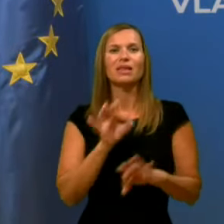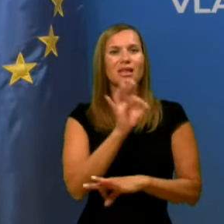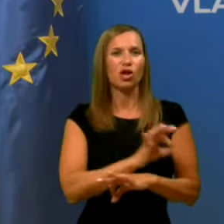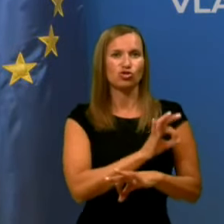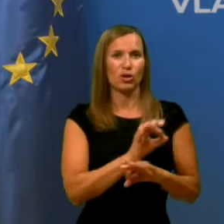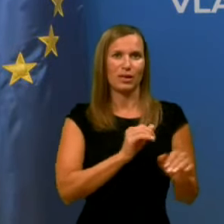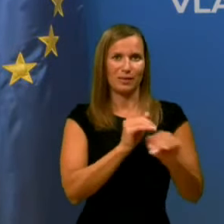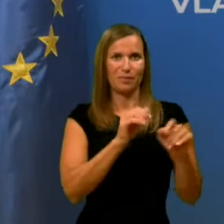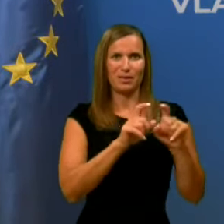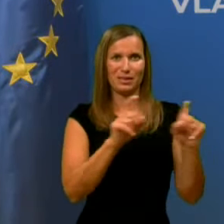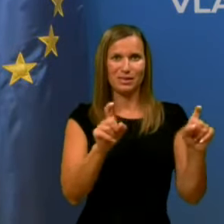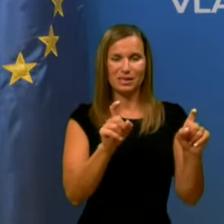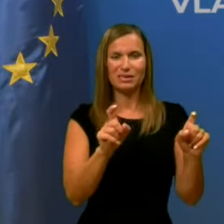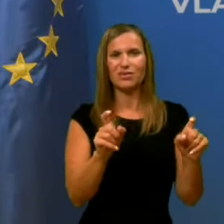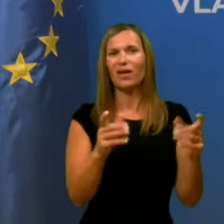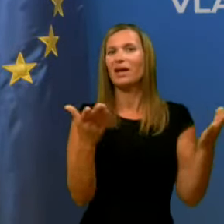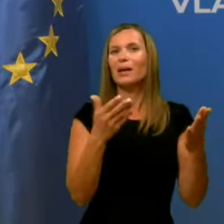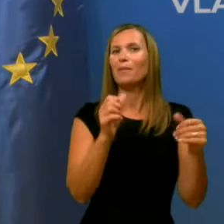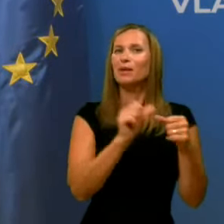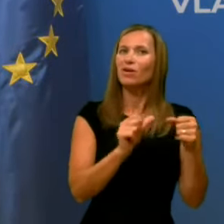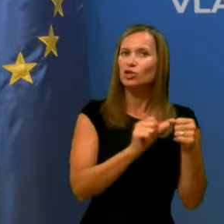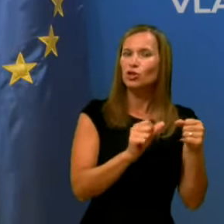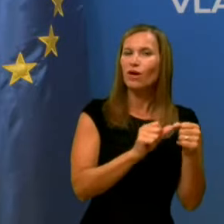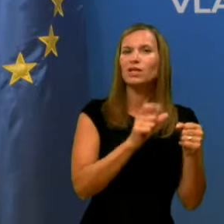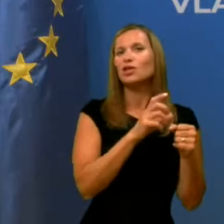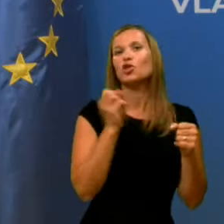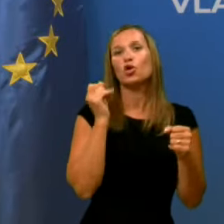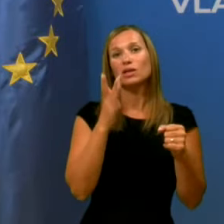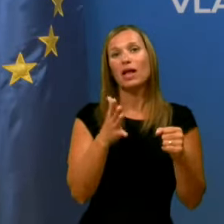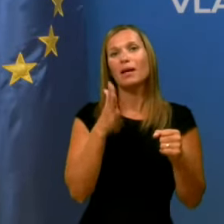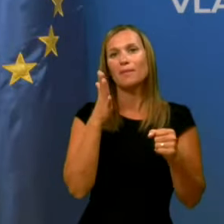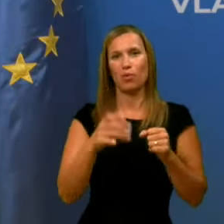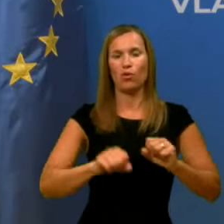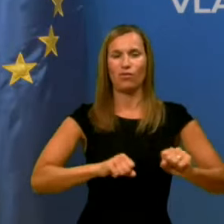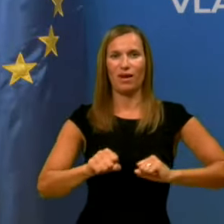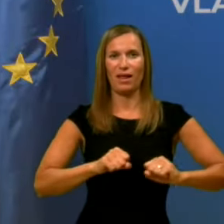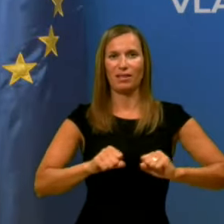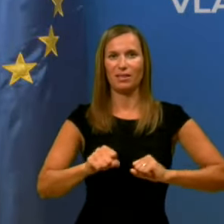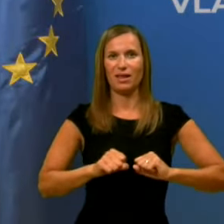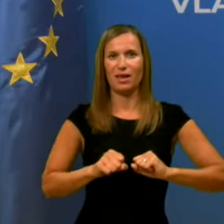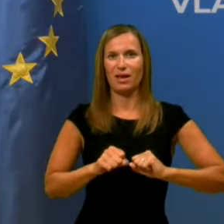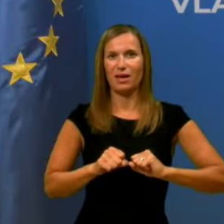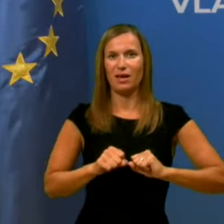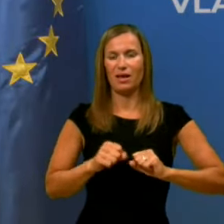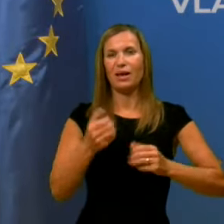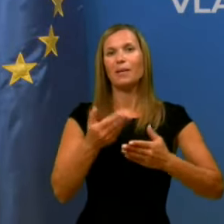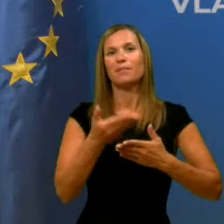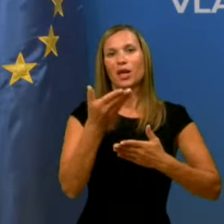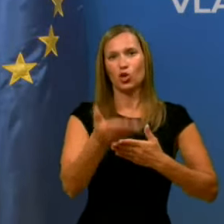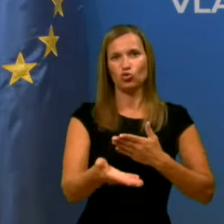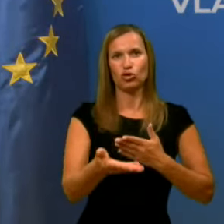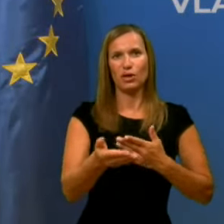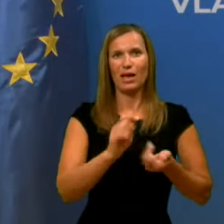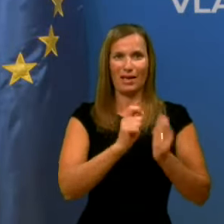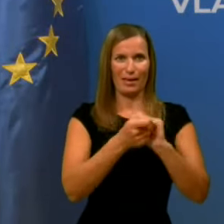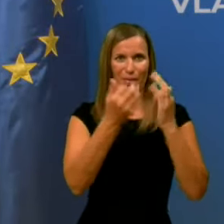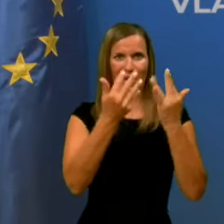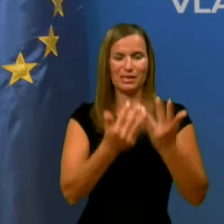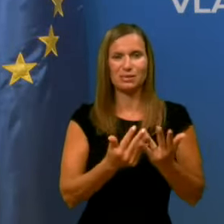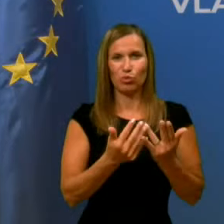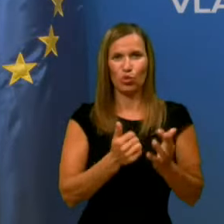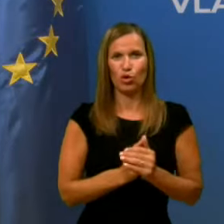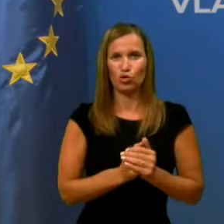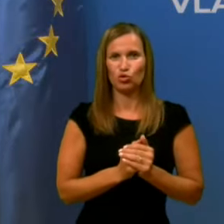ministrstva, kje privarčevati, dokdaj namerava vlada predložiti rebalans proračuna.